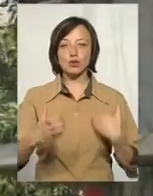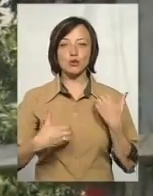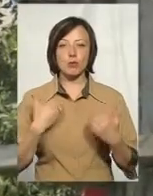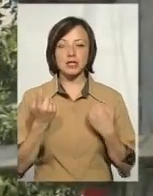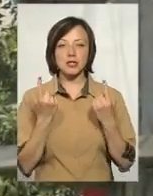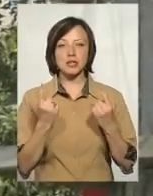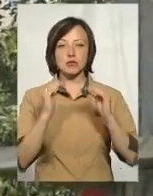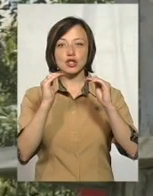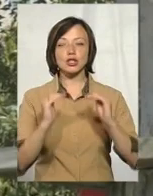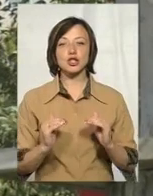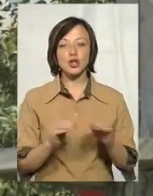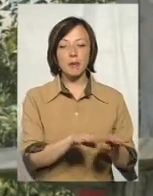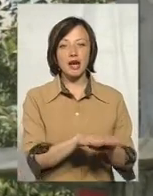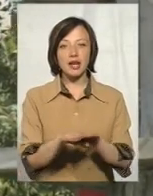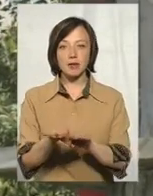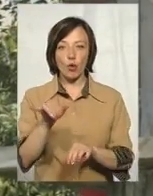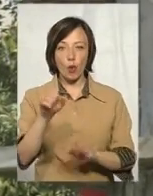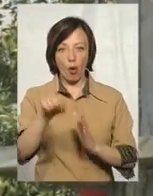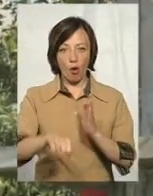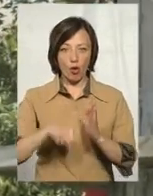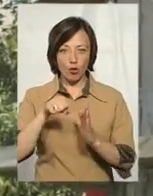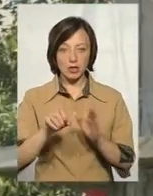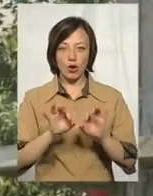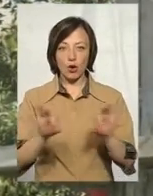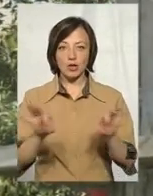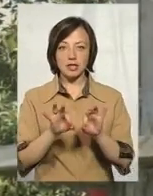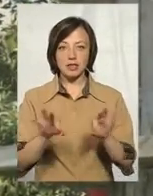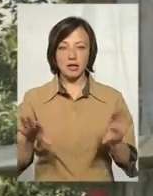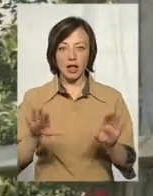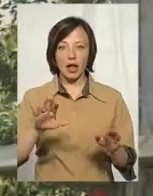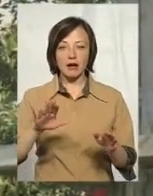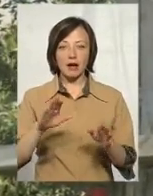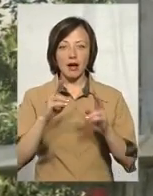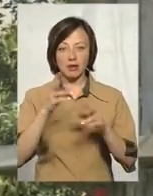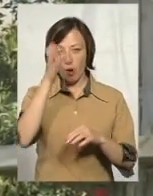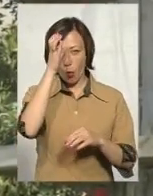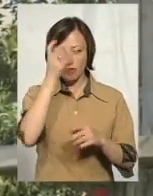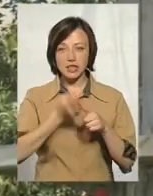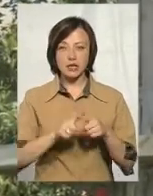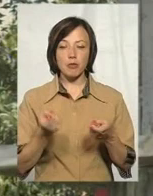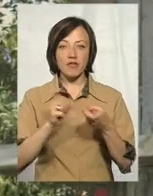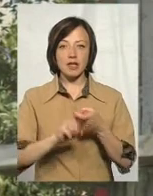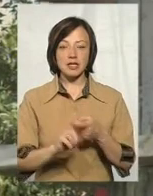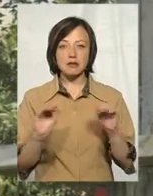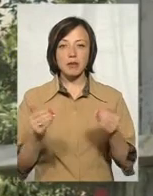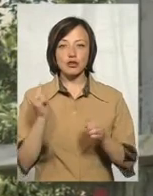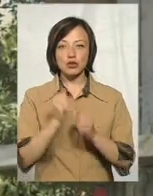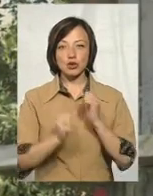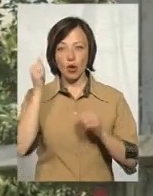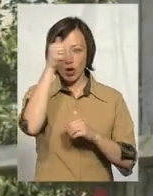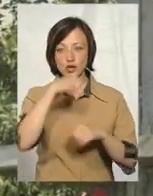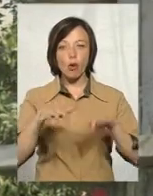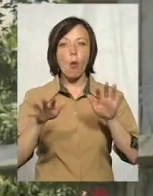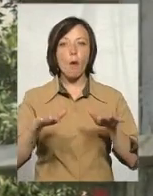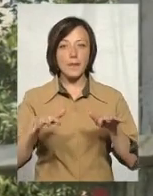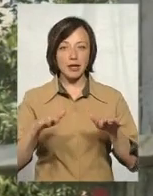значним зниженням її рівня у колодязях. Як роз'яснюють гідрогеологи, це пов'язано зі зменшенням щорічної норми кількості